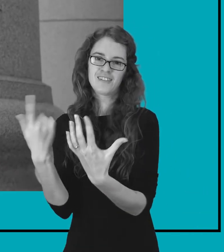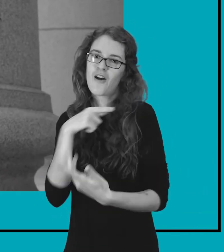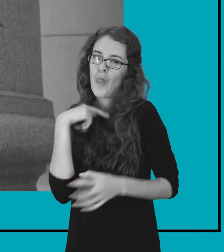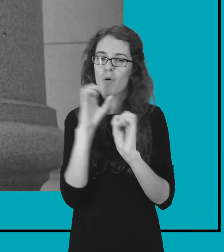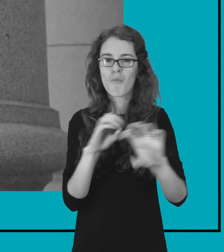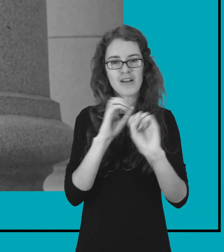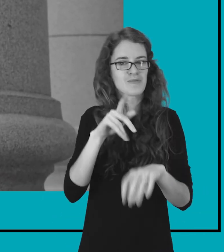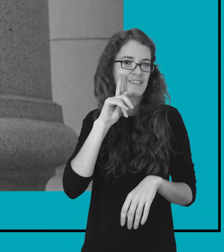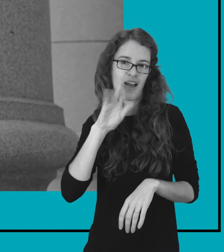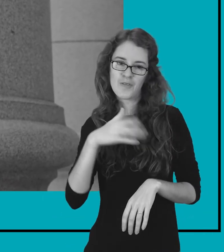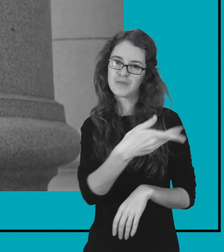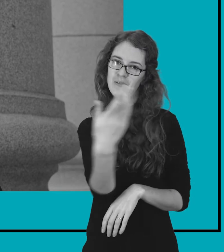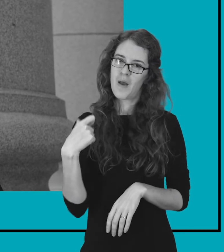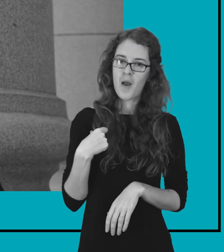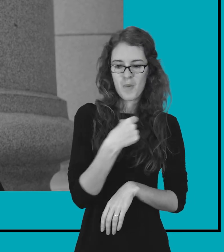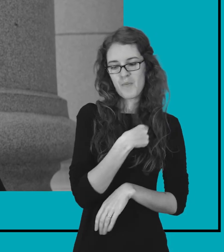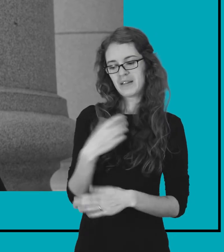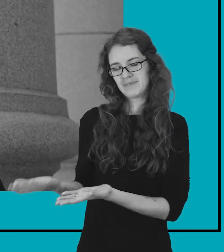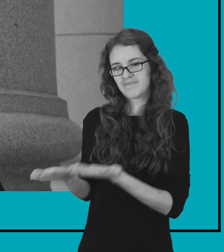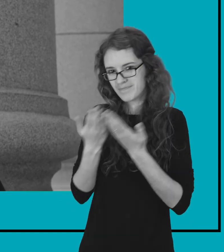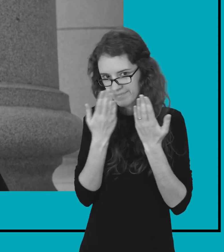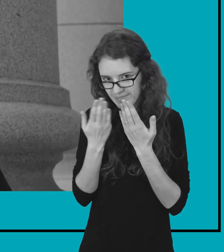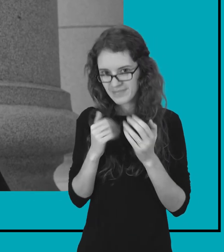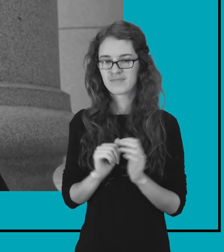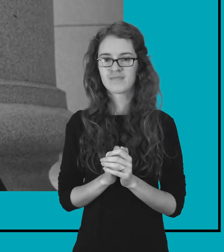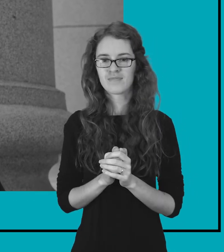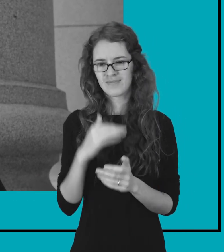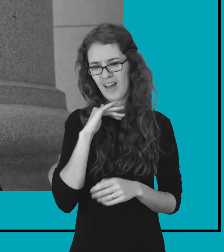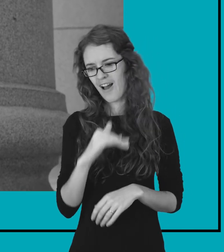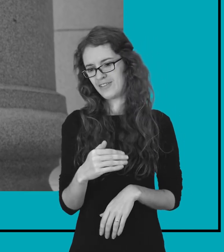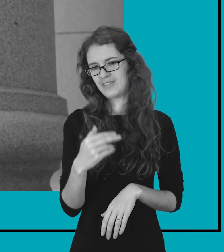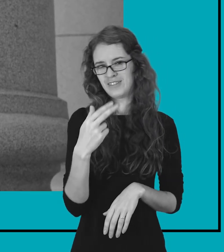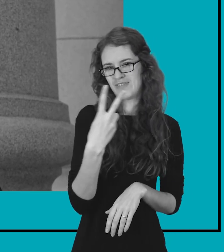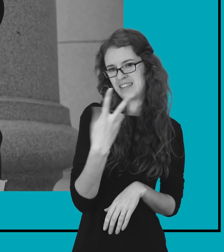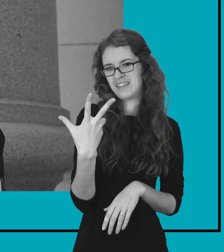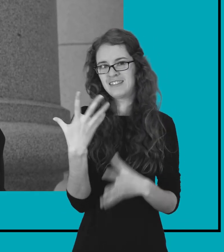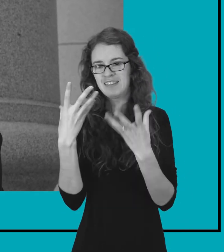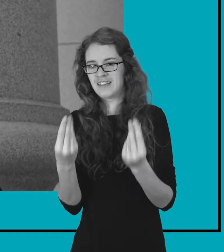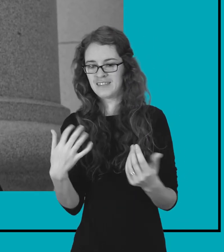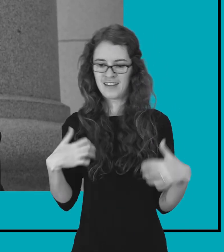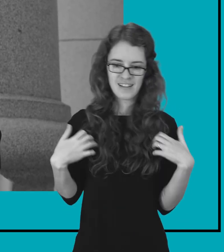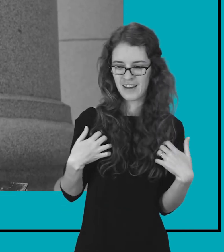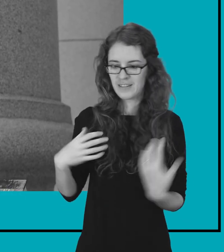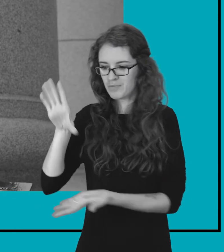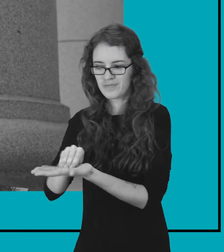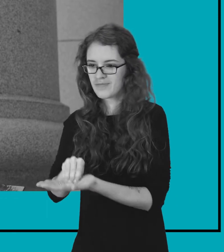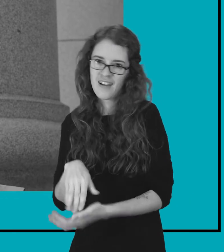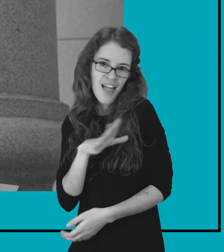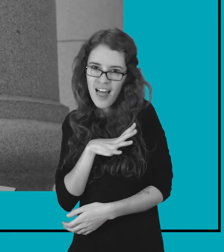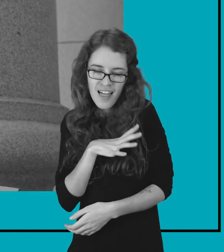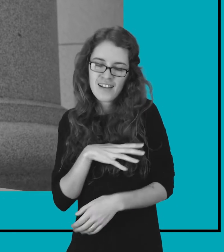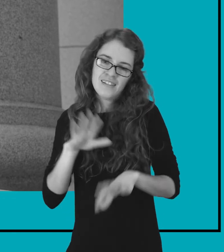kiltų žmonėm noras ją perskaityti. Ji nebūtinai ją perskaityti per tris dienas, per tris dienas gal ir neįmanoma.